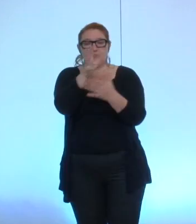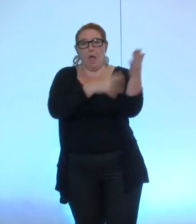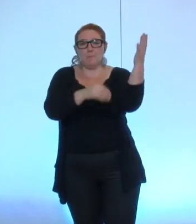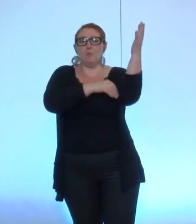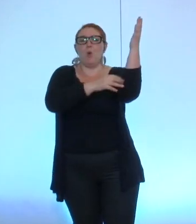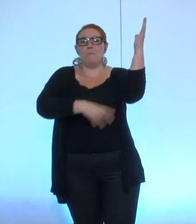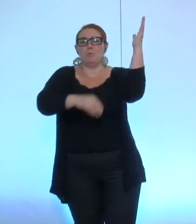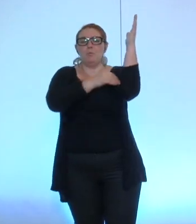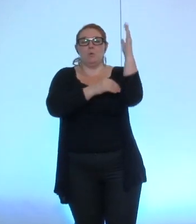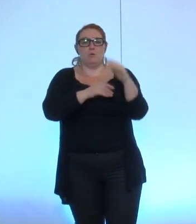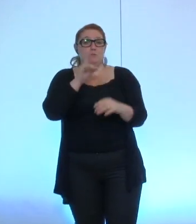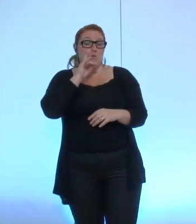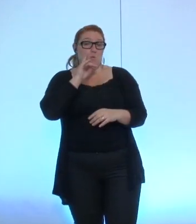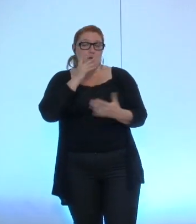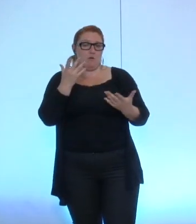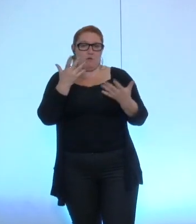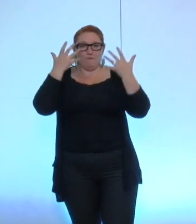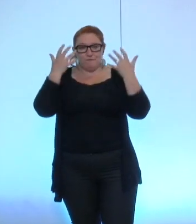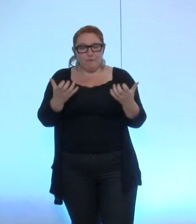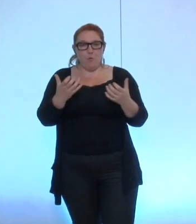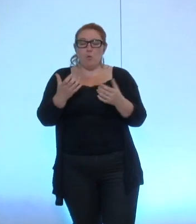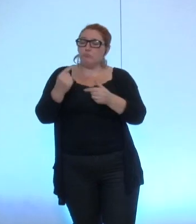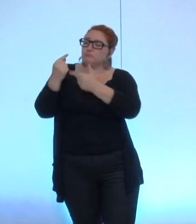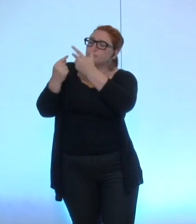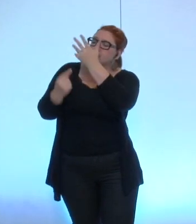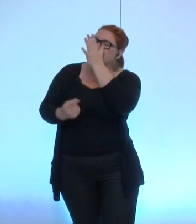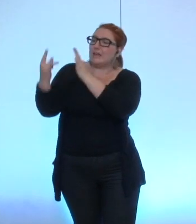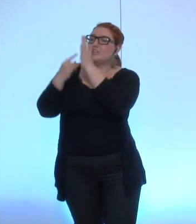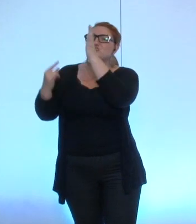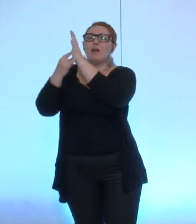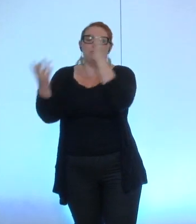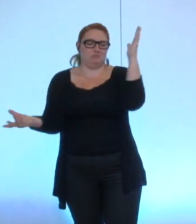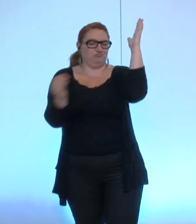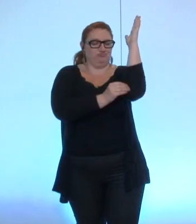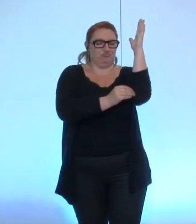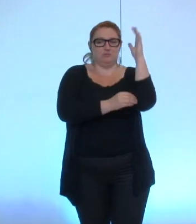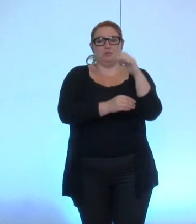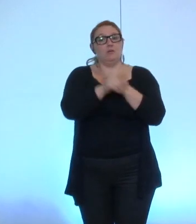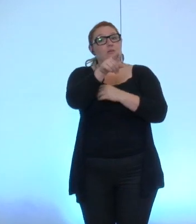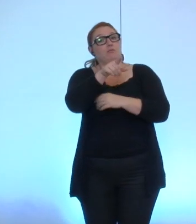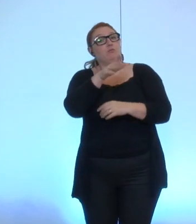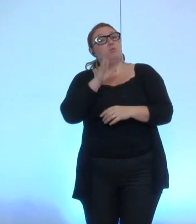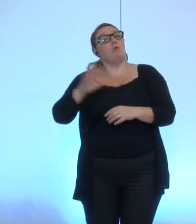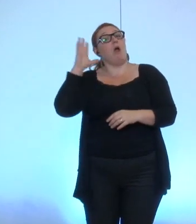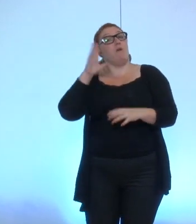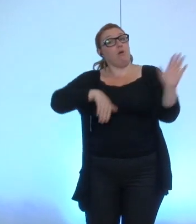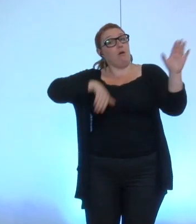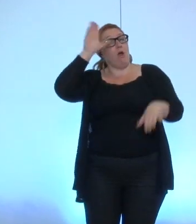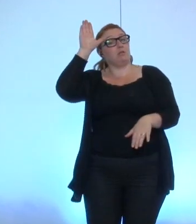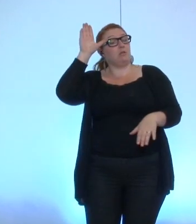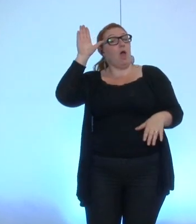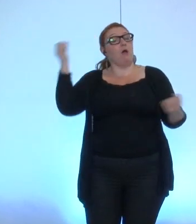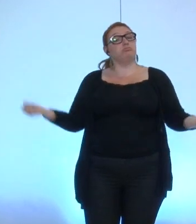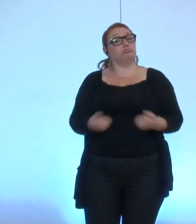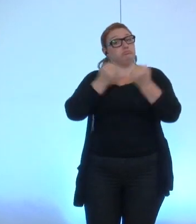qui vise simplement à intégrer les éléments de la charte que le candidat que vous fûtes, Éric Piolle, a signé avec